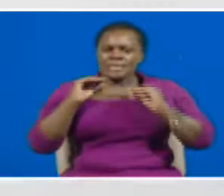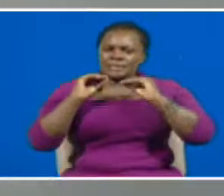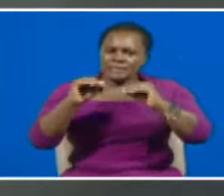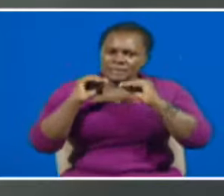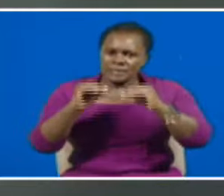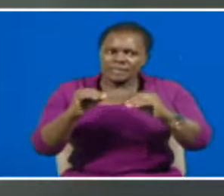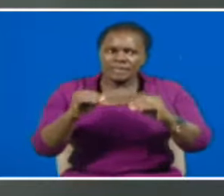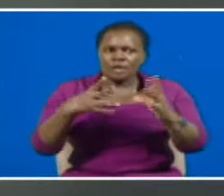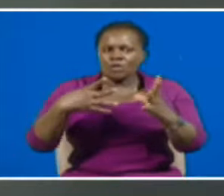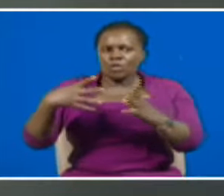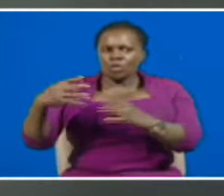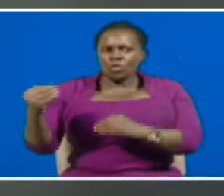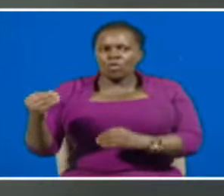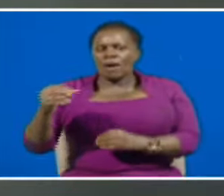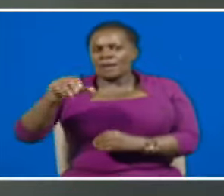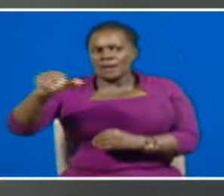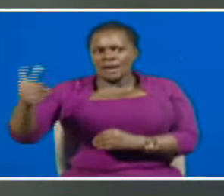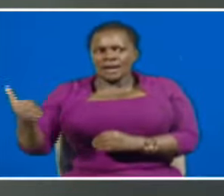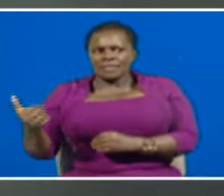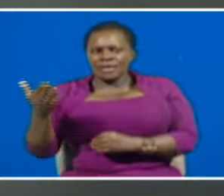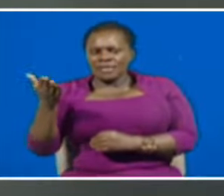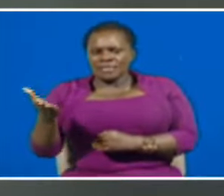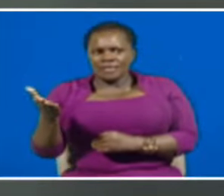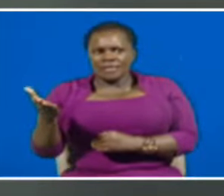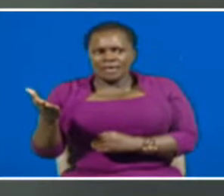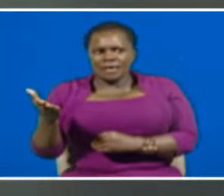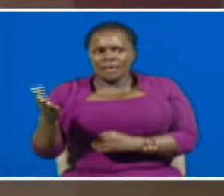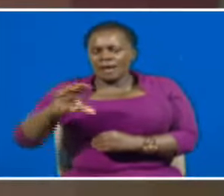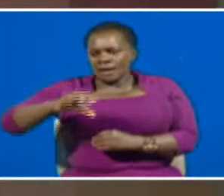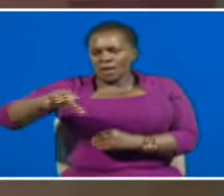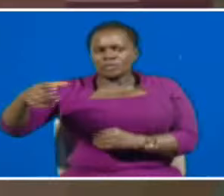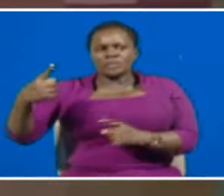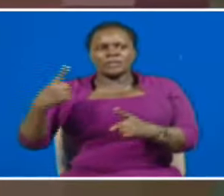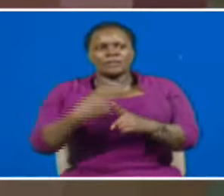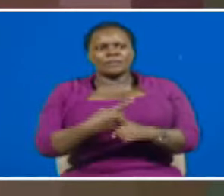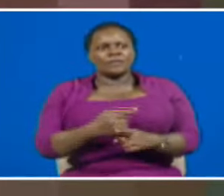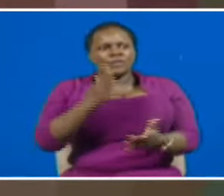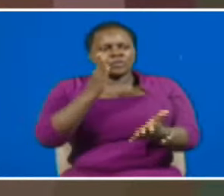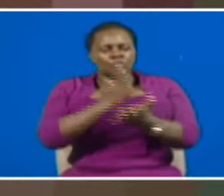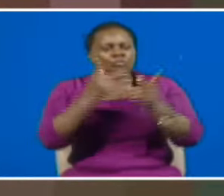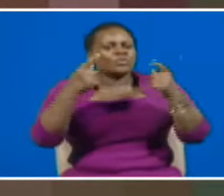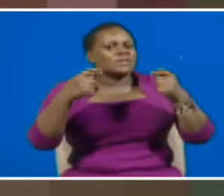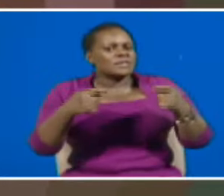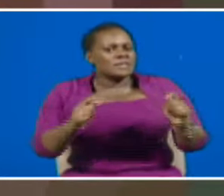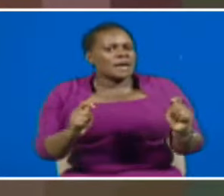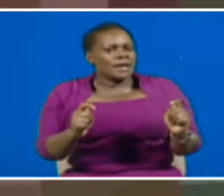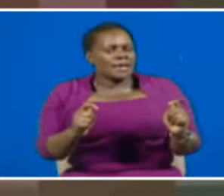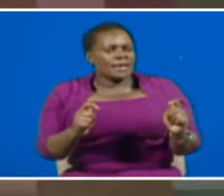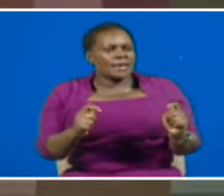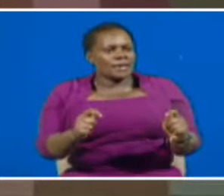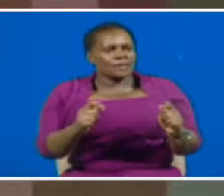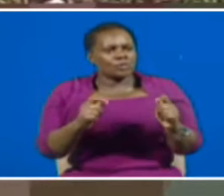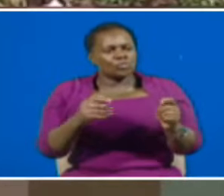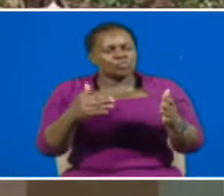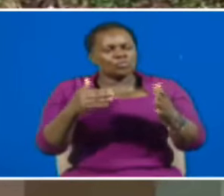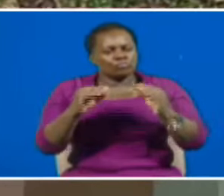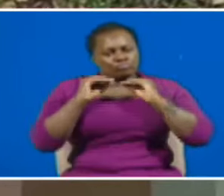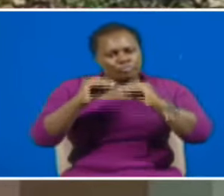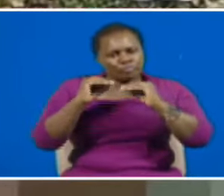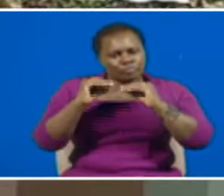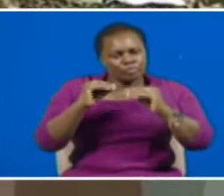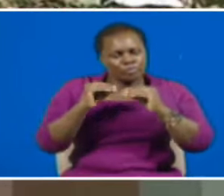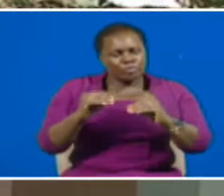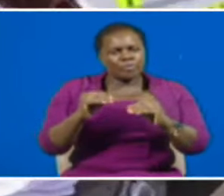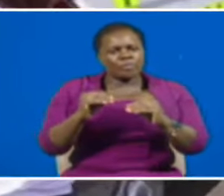yosiku, hameanda another country ama hako in a different county. Licha juhudi zake kubwa katika kufikisha ilimuhi